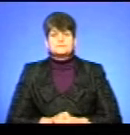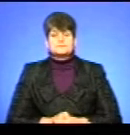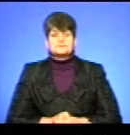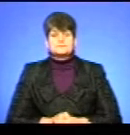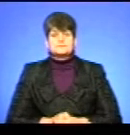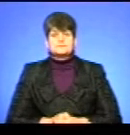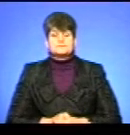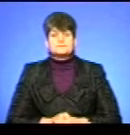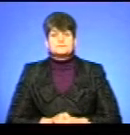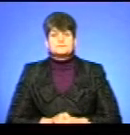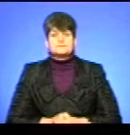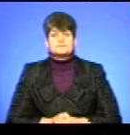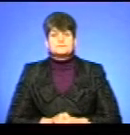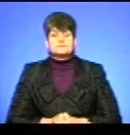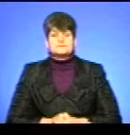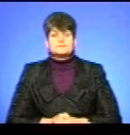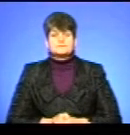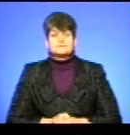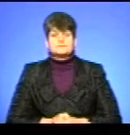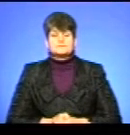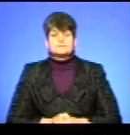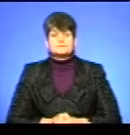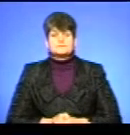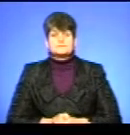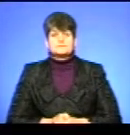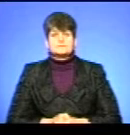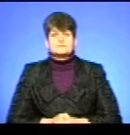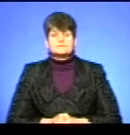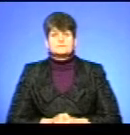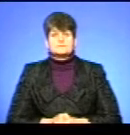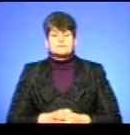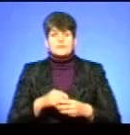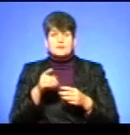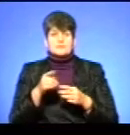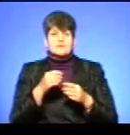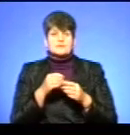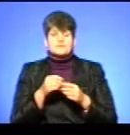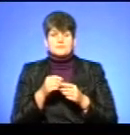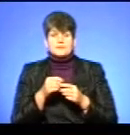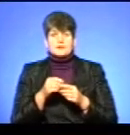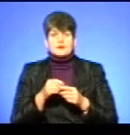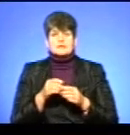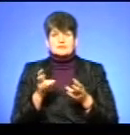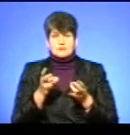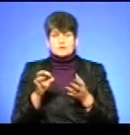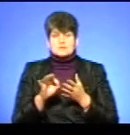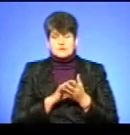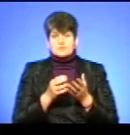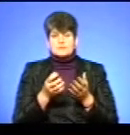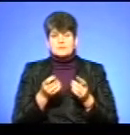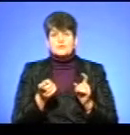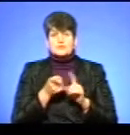Чи є ще запитання? Мені підказую, що зірвався дзвінок, отож пане Андрію маєте можливість. Варто було би відразу дзвінок